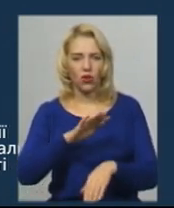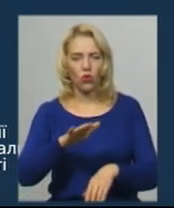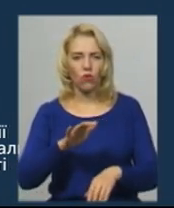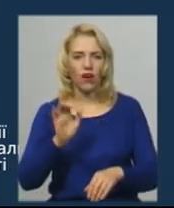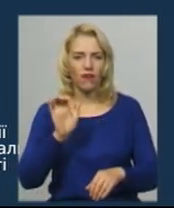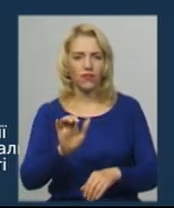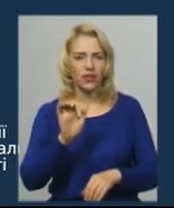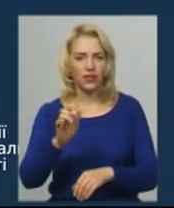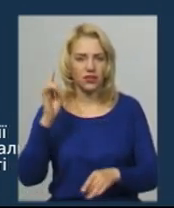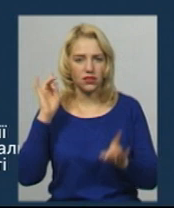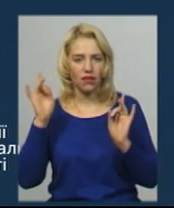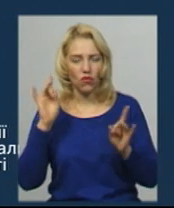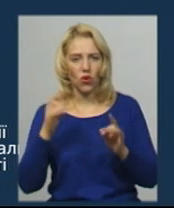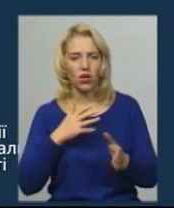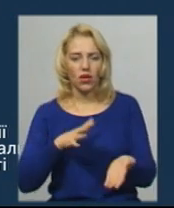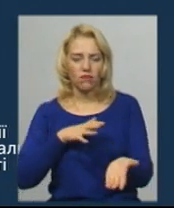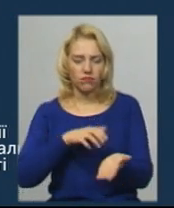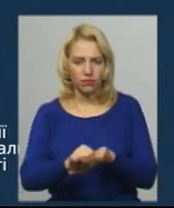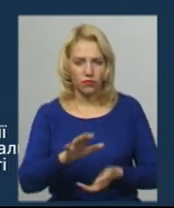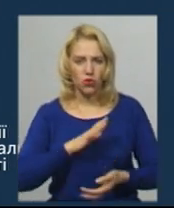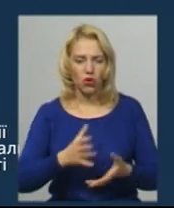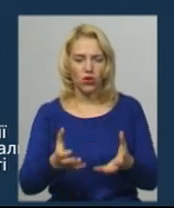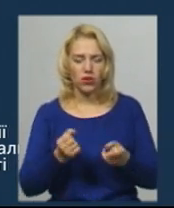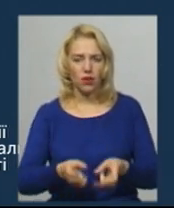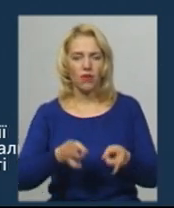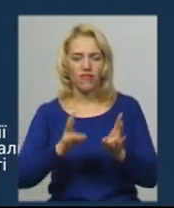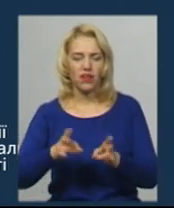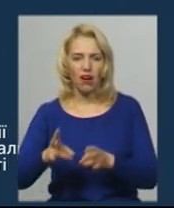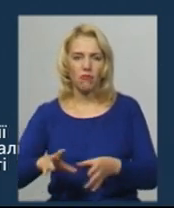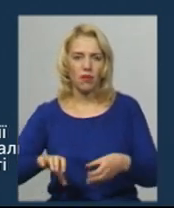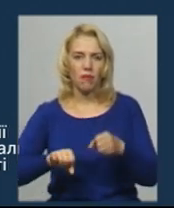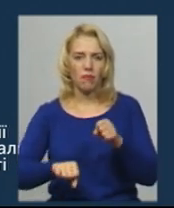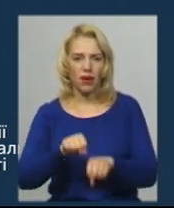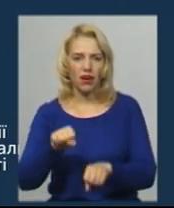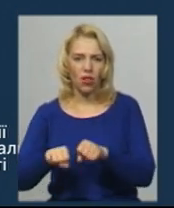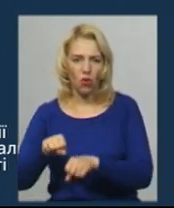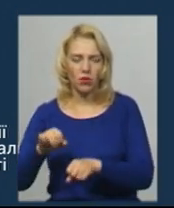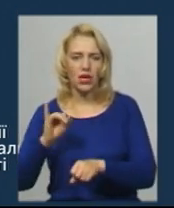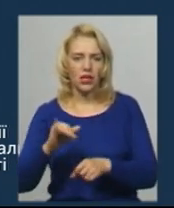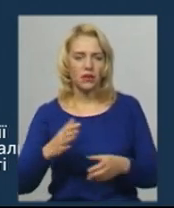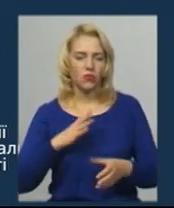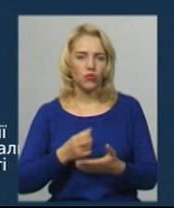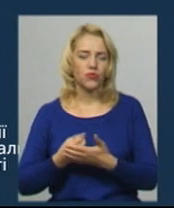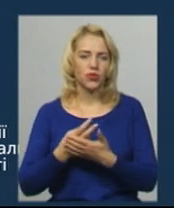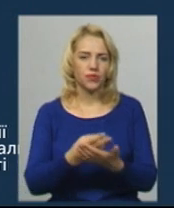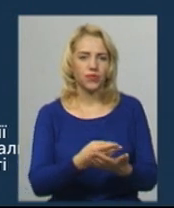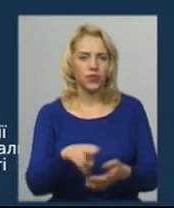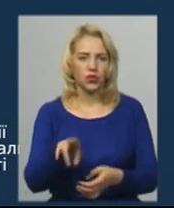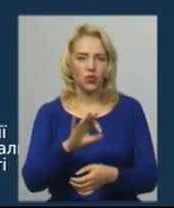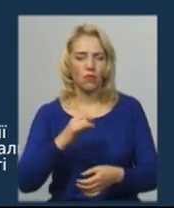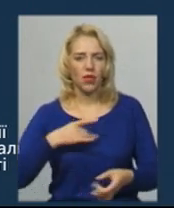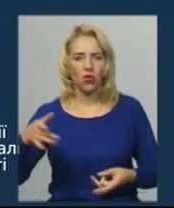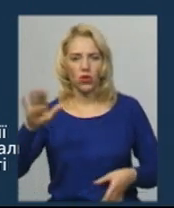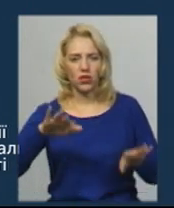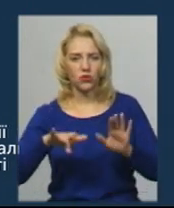результаті наїзду потерпілий отримав численні травми та переломи і був госпіталізований до хірургічного відділення Білогірської